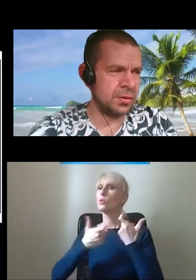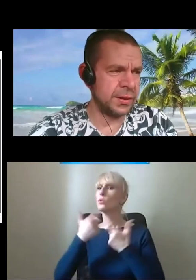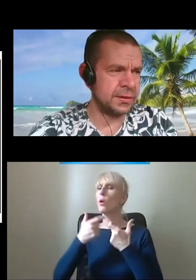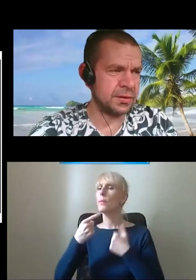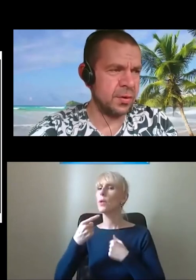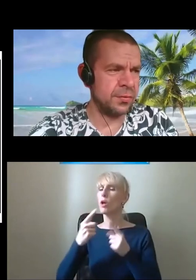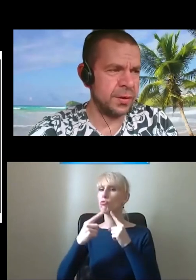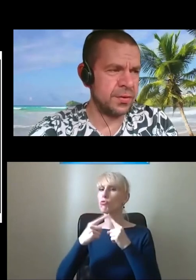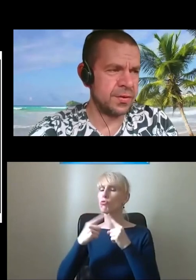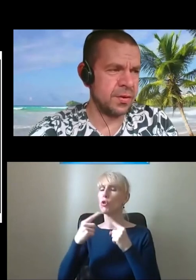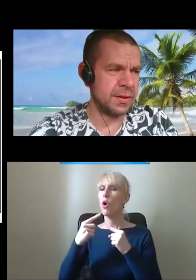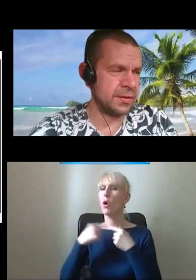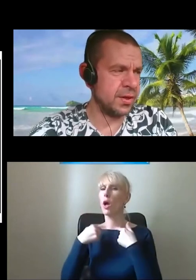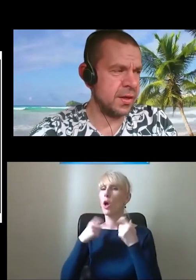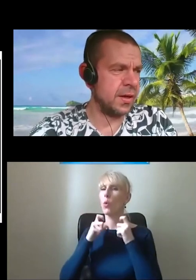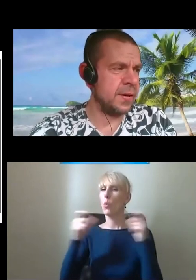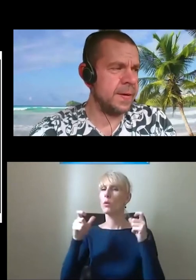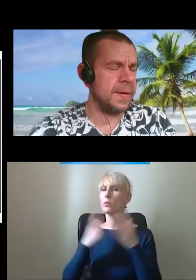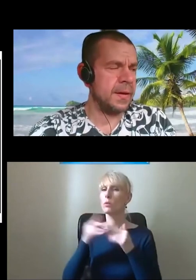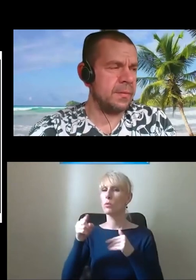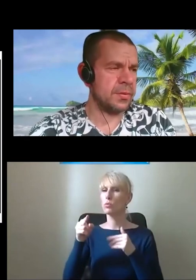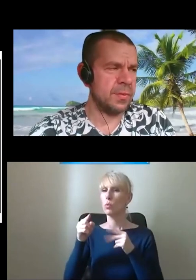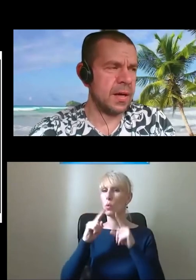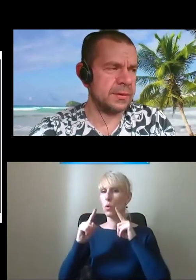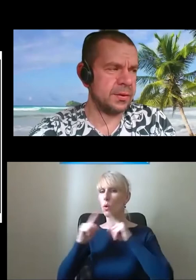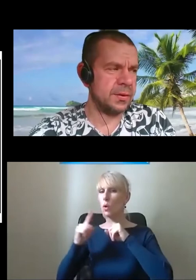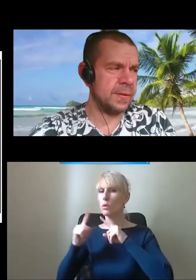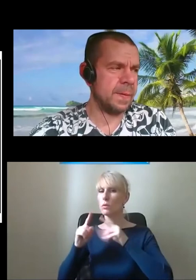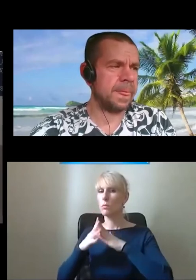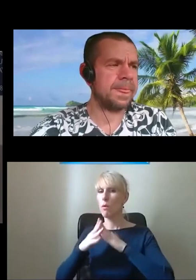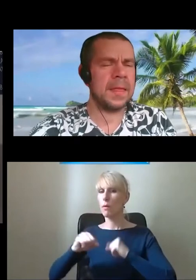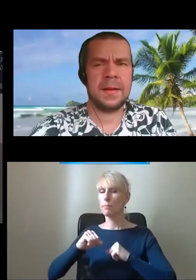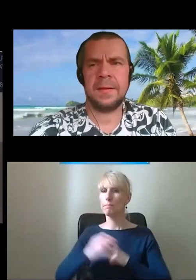bo kontekst rozmowy, wszystko ma znaczenie. Proszę bardzo.